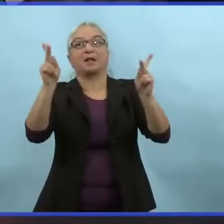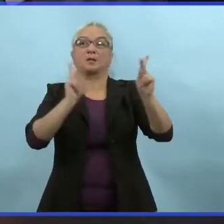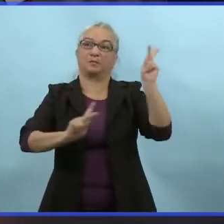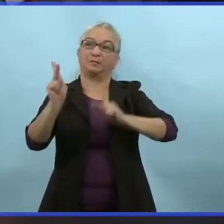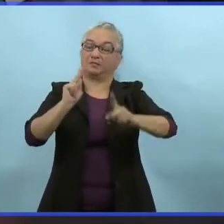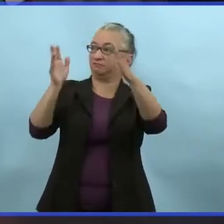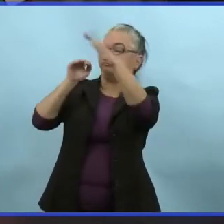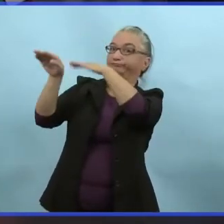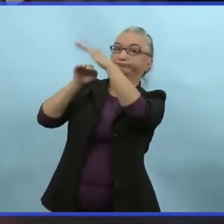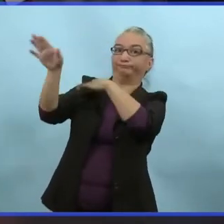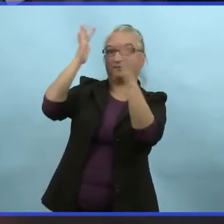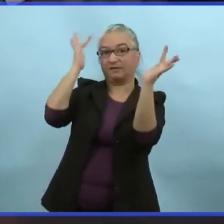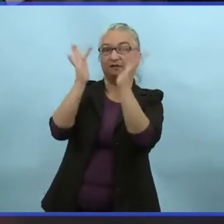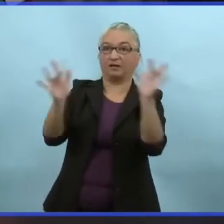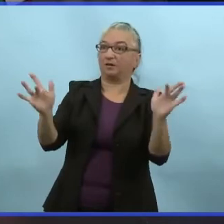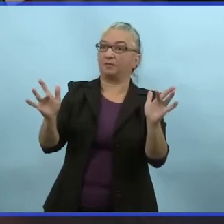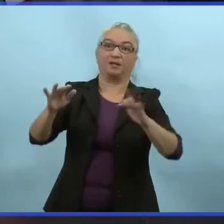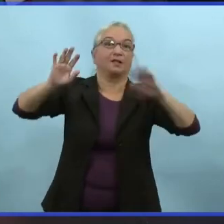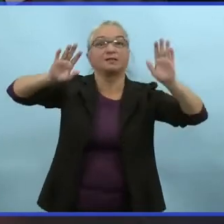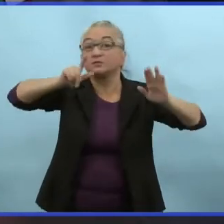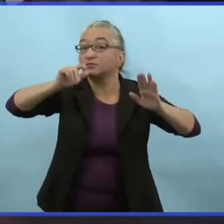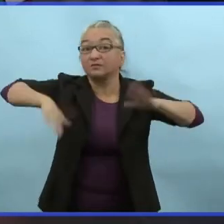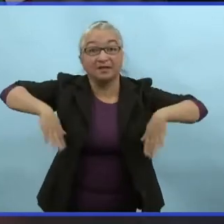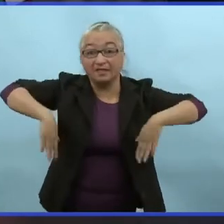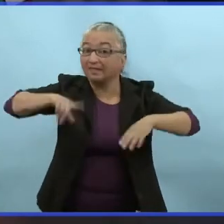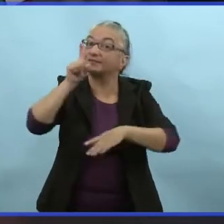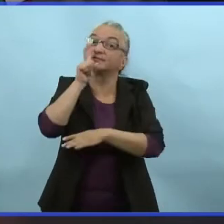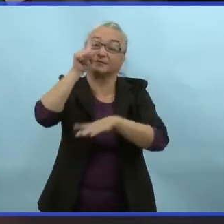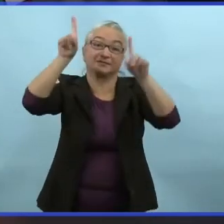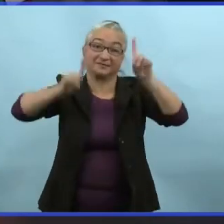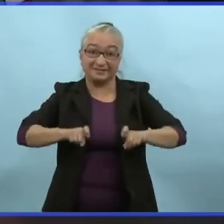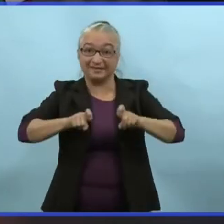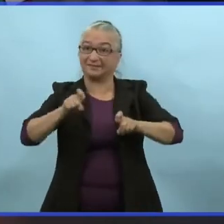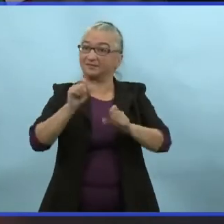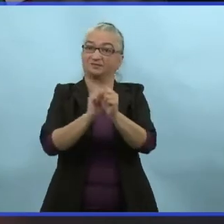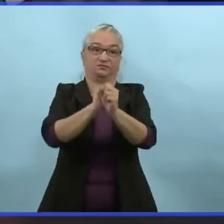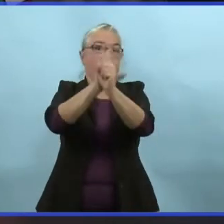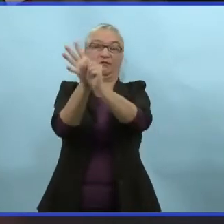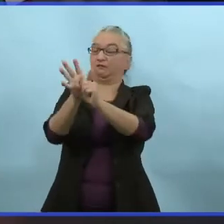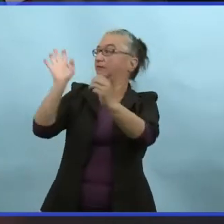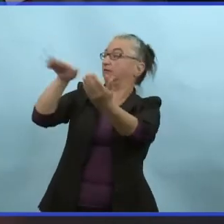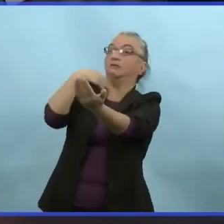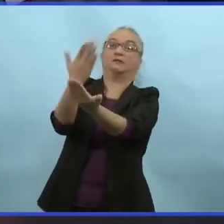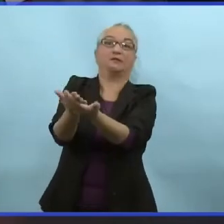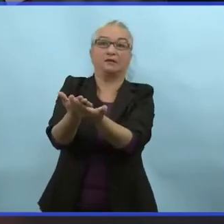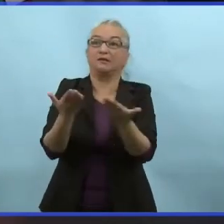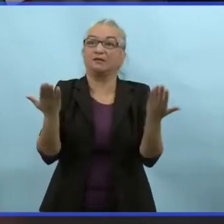c'est que la grande partie des personnes admises à l'hôpital ne se font tester